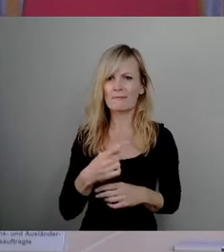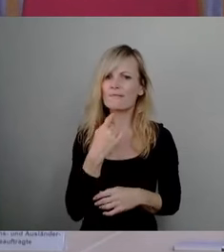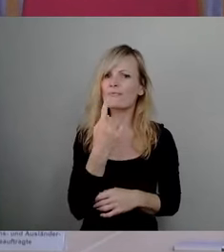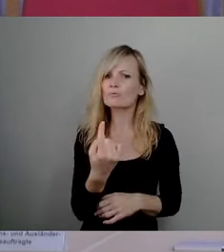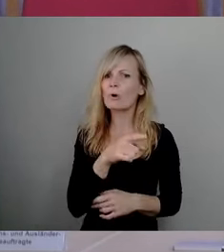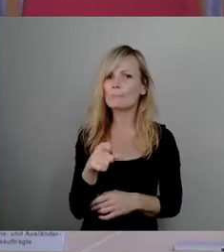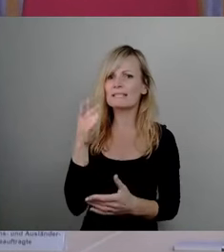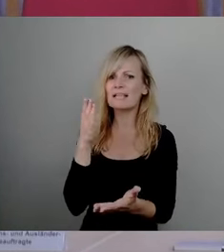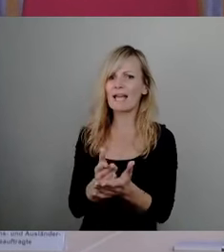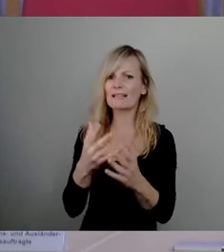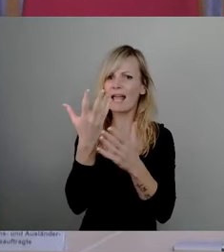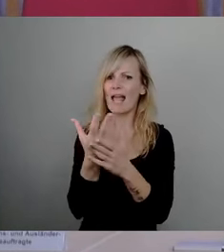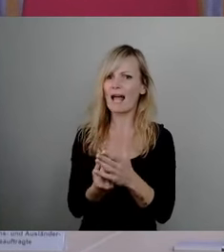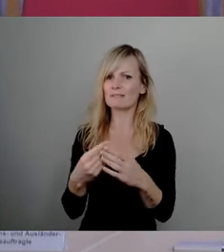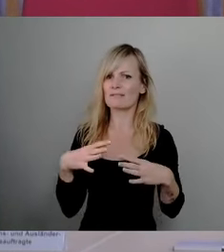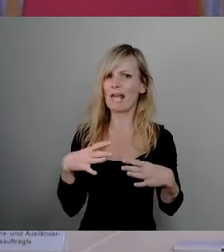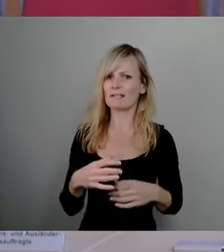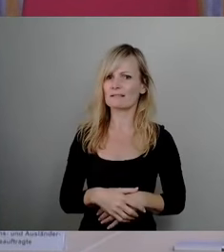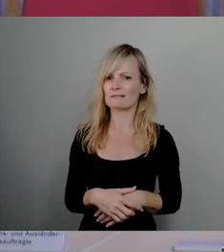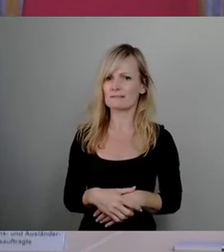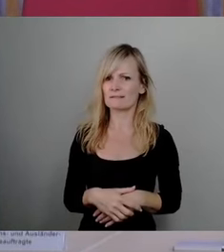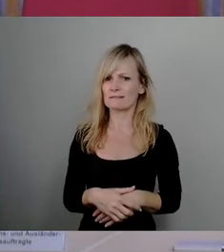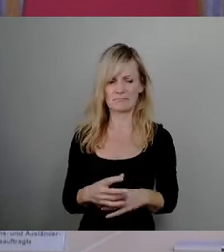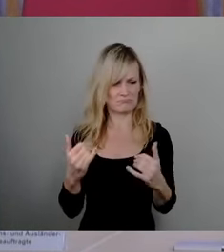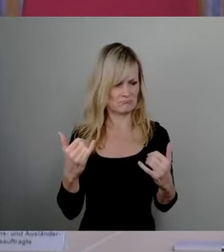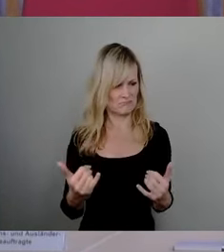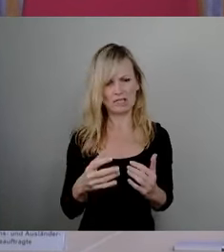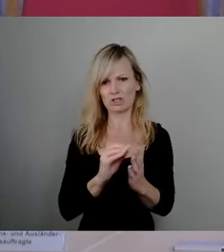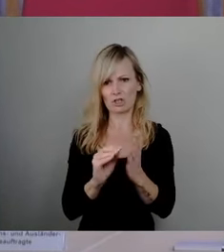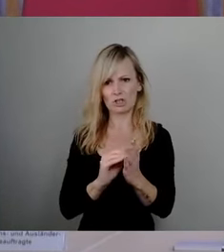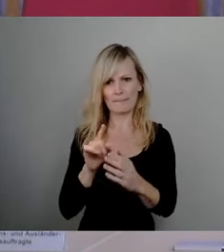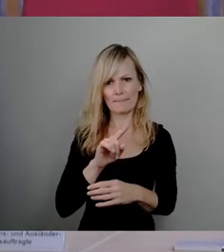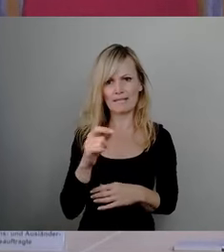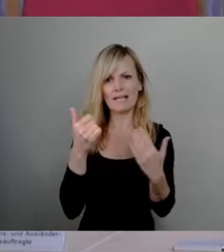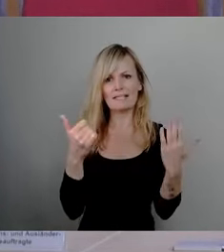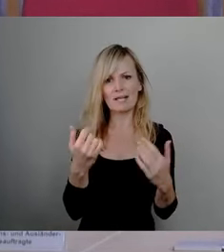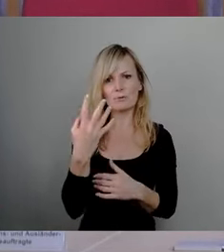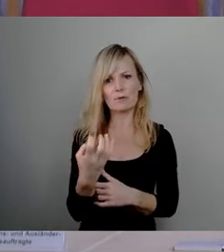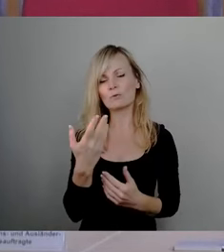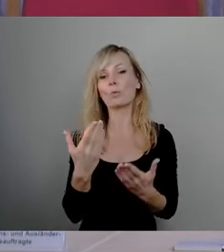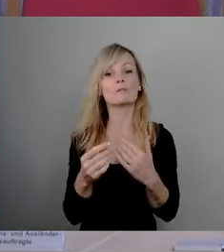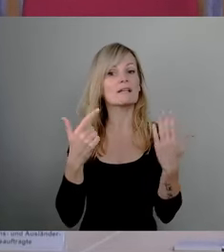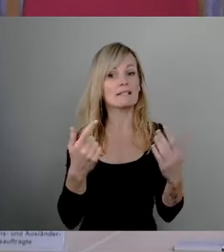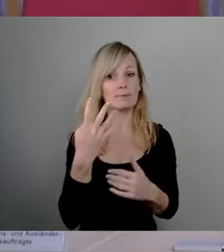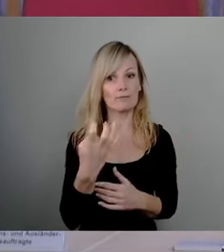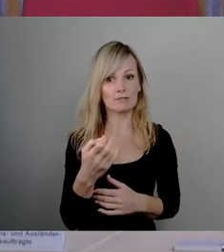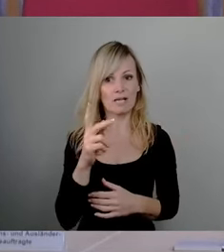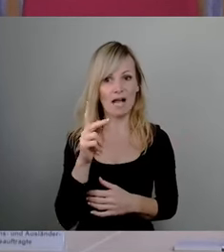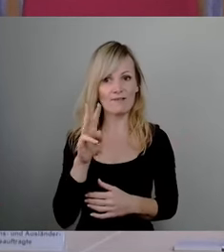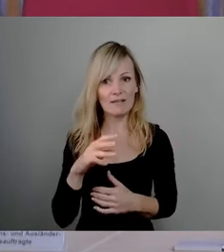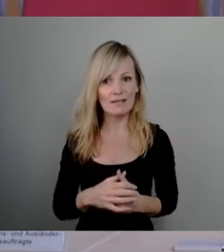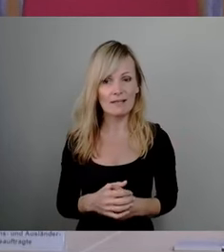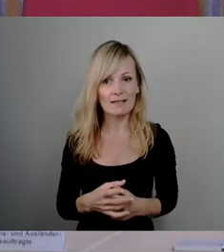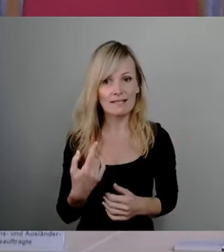der Herbstferien. Jetzt haben Sie in Ihrer Stellungnahme geschrieben, irgendwie, ich glaube, bis zum 46. oder 47. KW. Also ich glaube, ein